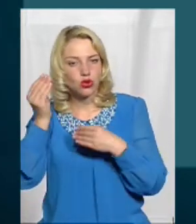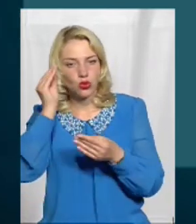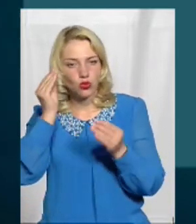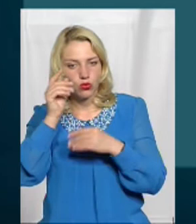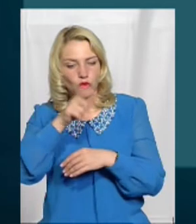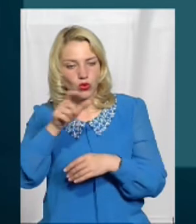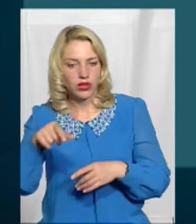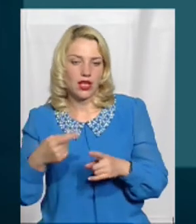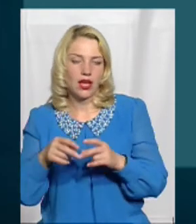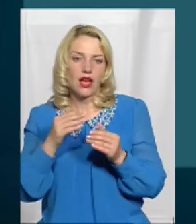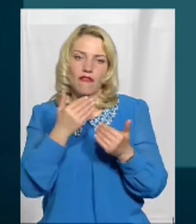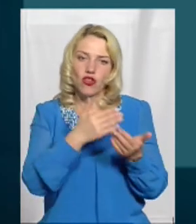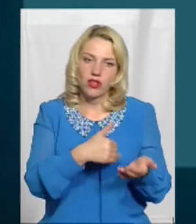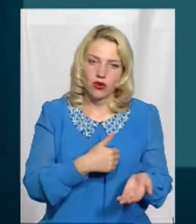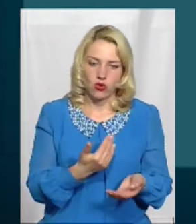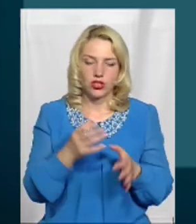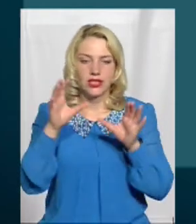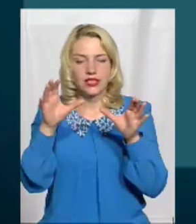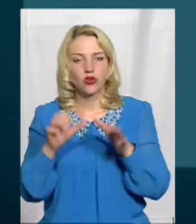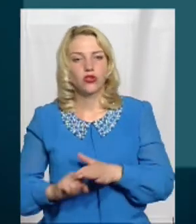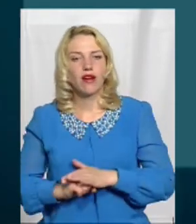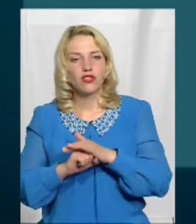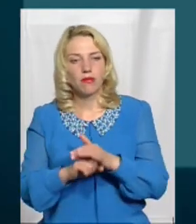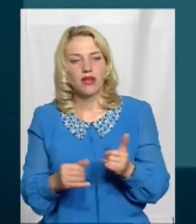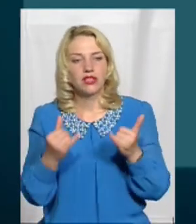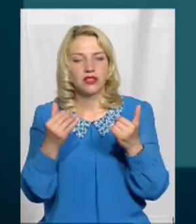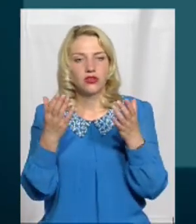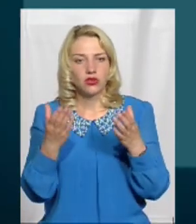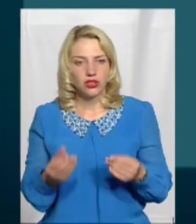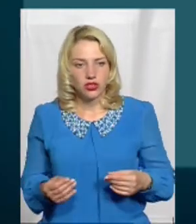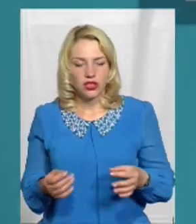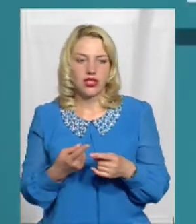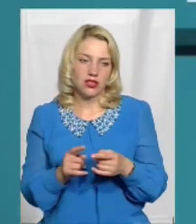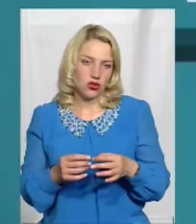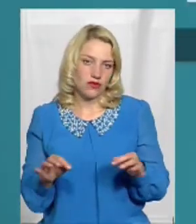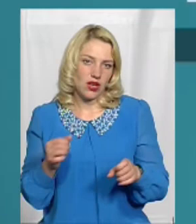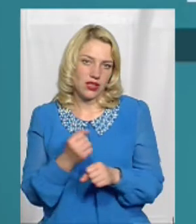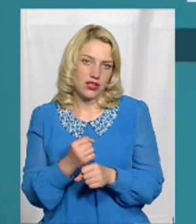чергу Плюс, знову ж таки, законодавча база, вона на сьогоднішній день не дозволяє це зробити